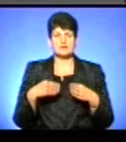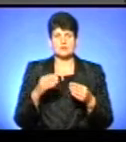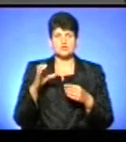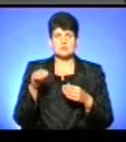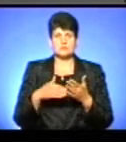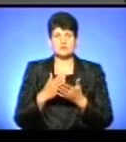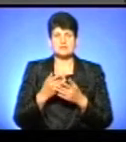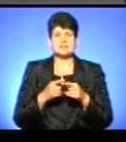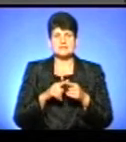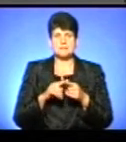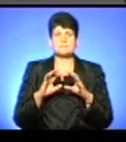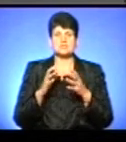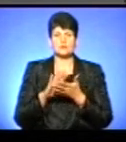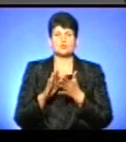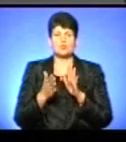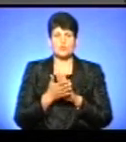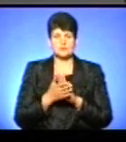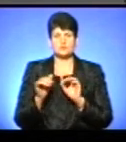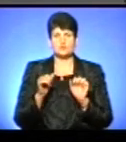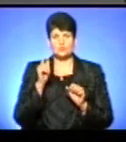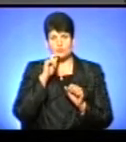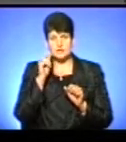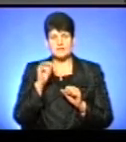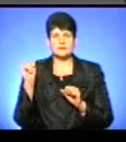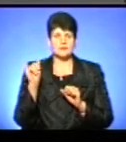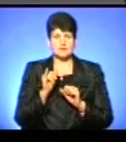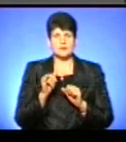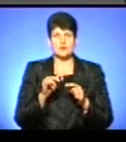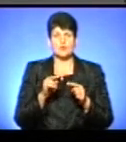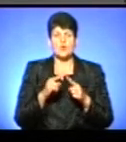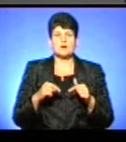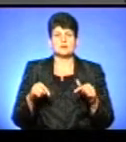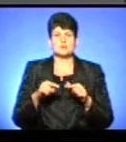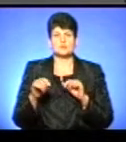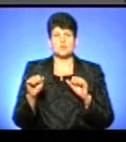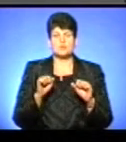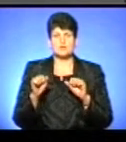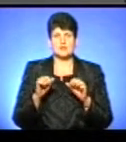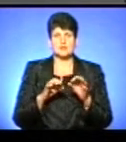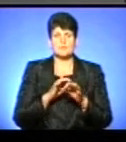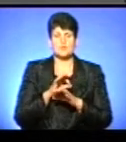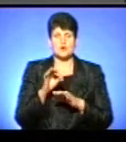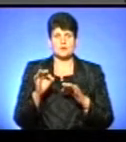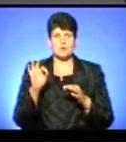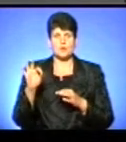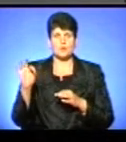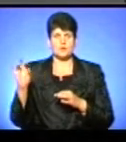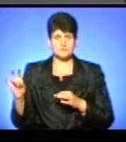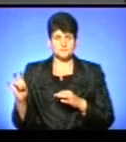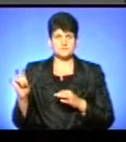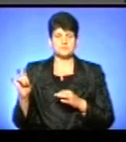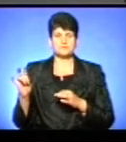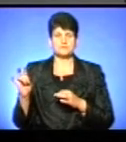політики, це Міжнародна угода між урядом України і ООН. Організацію управління проєктів ООН,